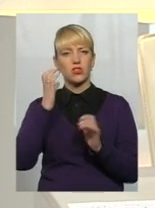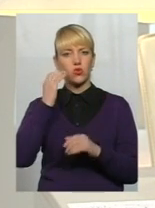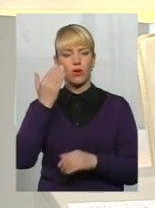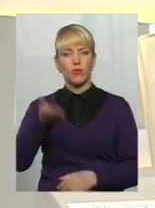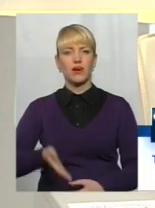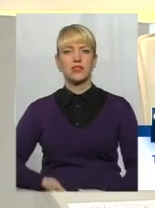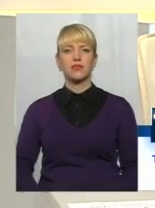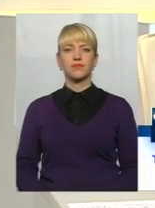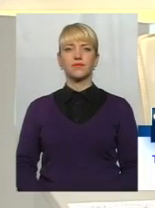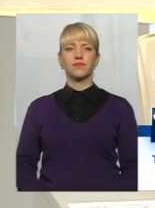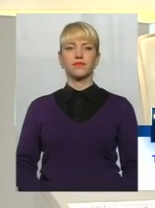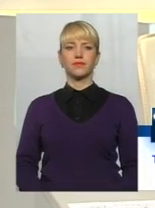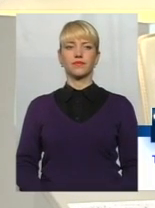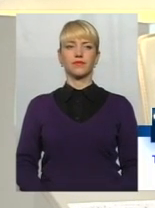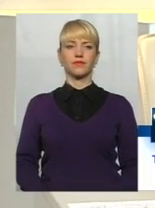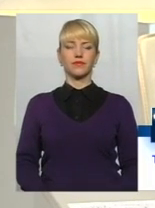говоріть, будь ласка.